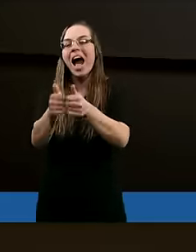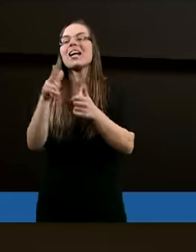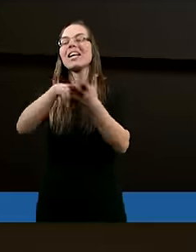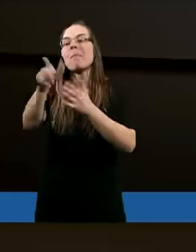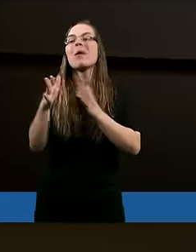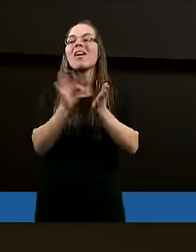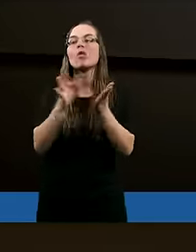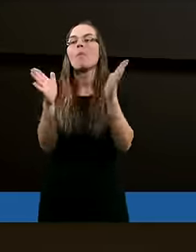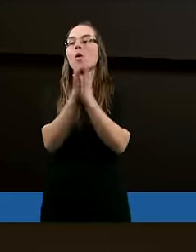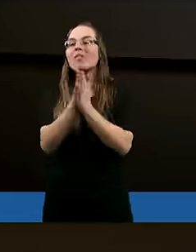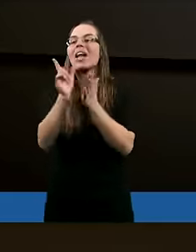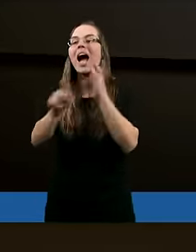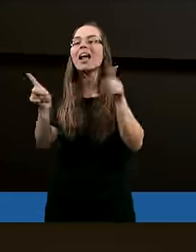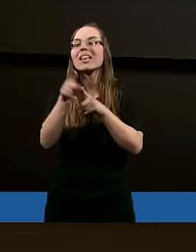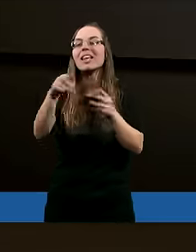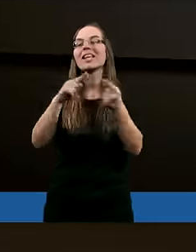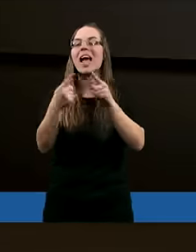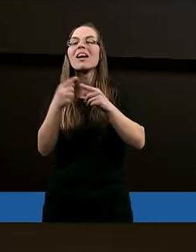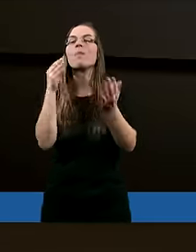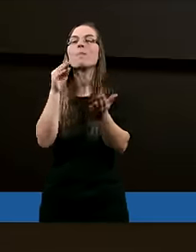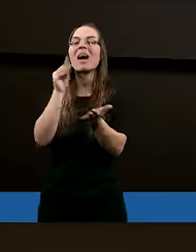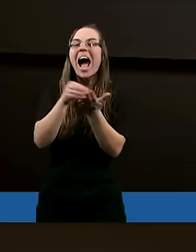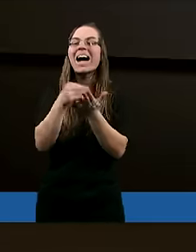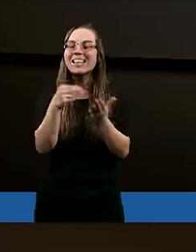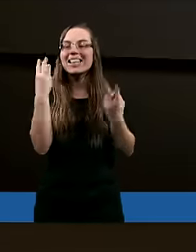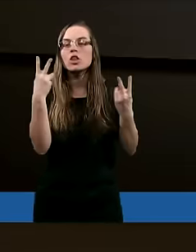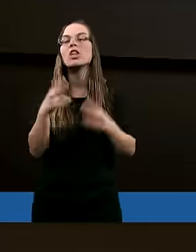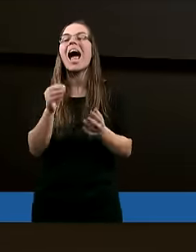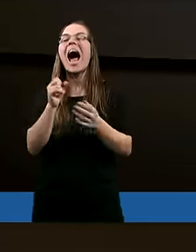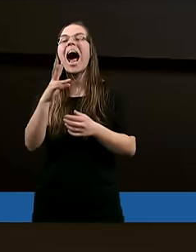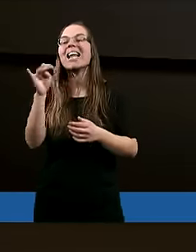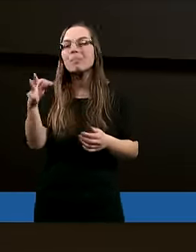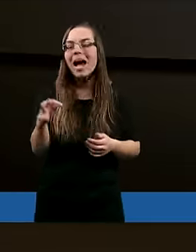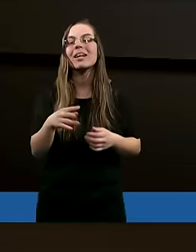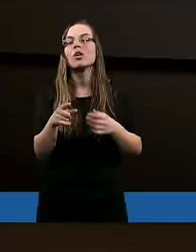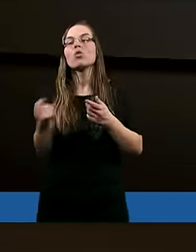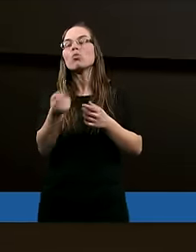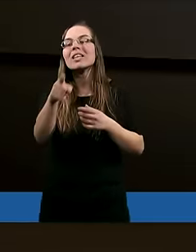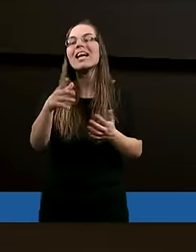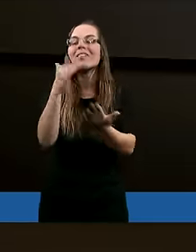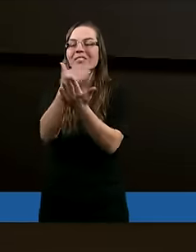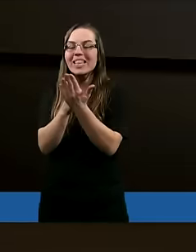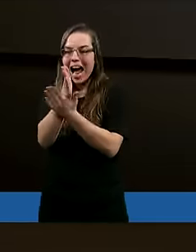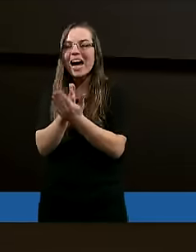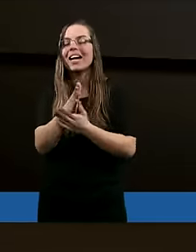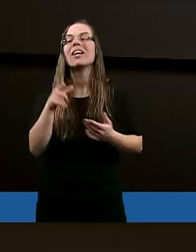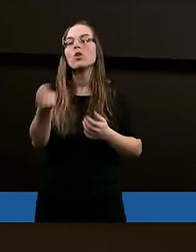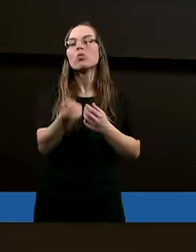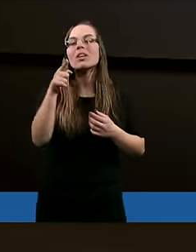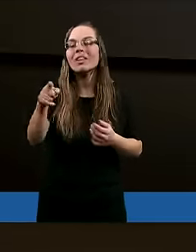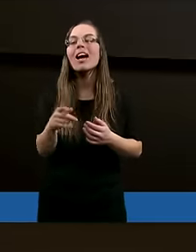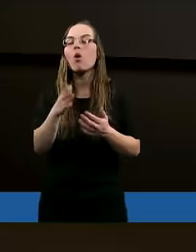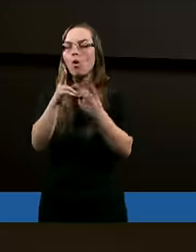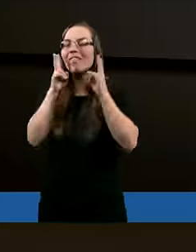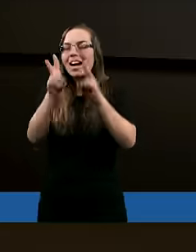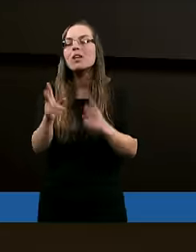modlitwa, ale jest też ten praktyczny aspekt wyżywania tej wiary w Jezusa, wyżywanie tego, że w